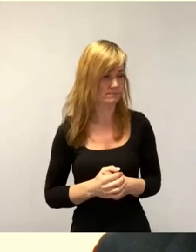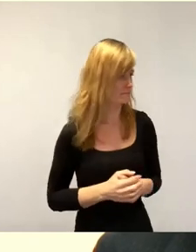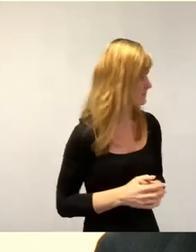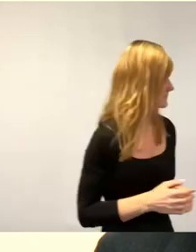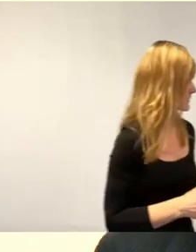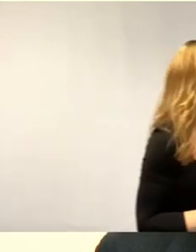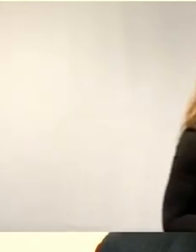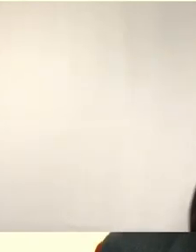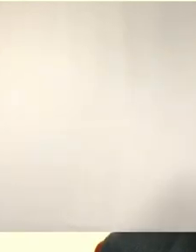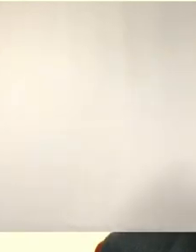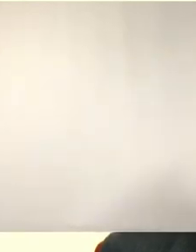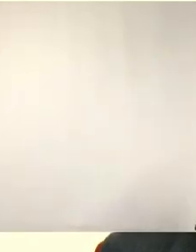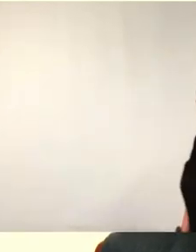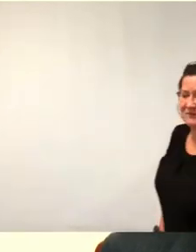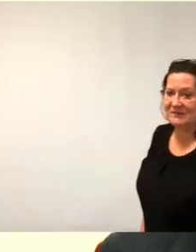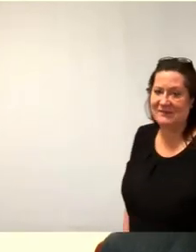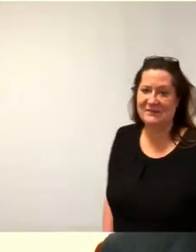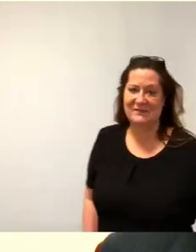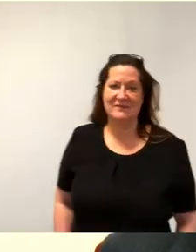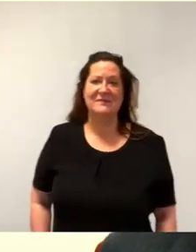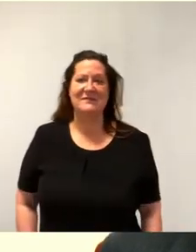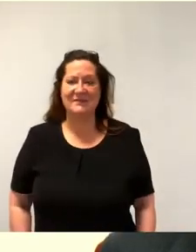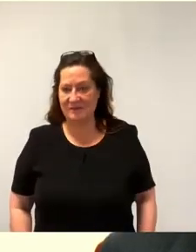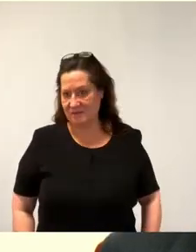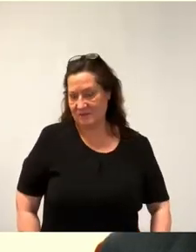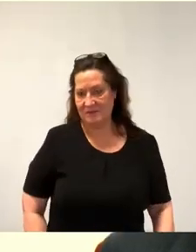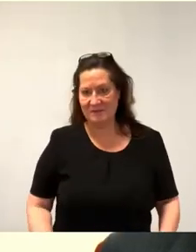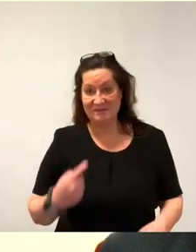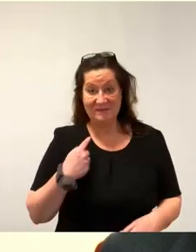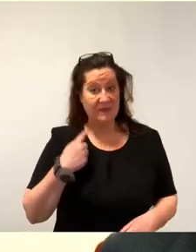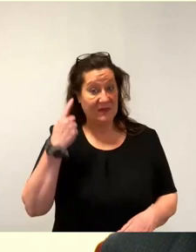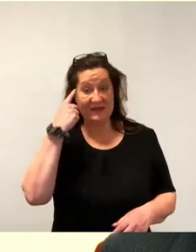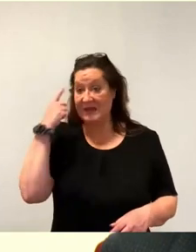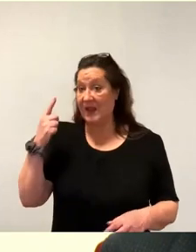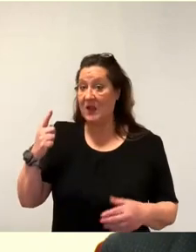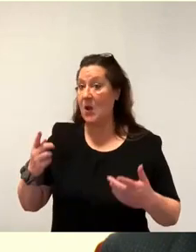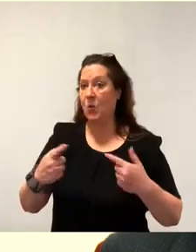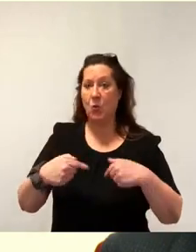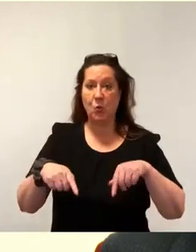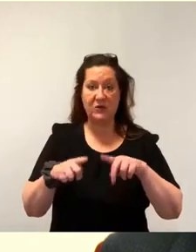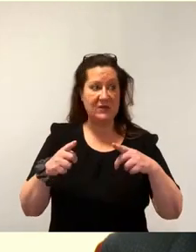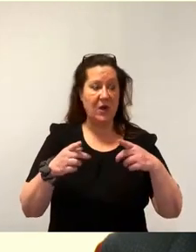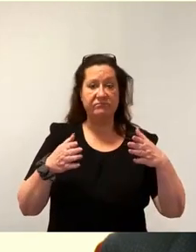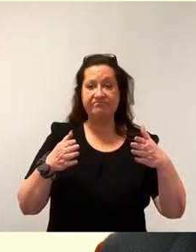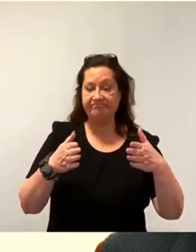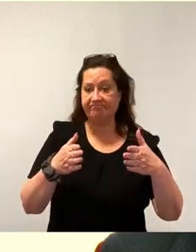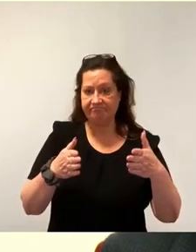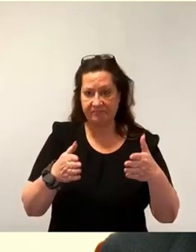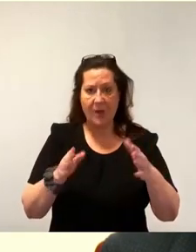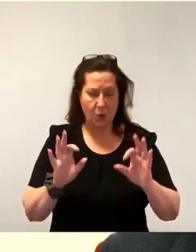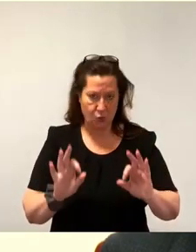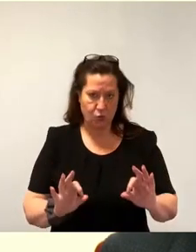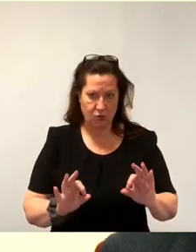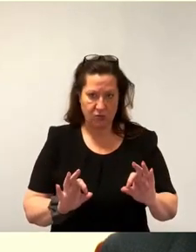Ich denke, dass wir hier auf einem guten Weg sind. Und lassen Sie mich einen letzten